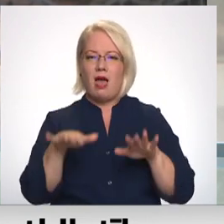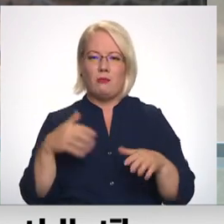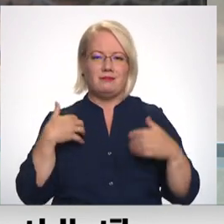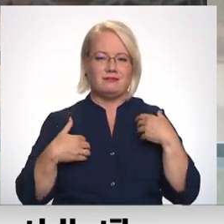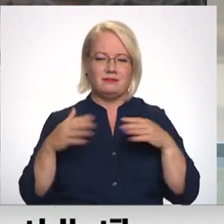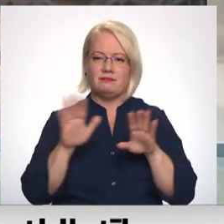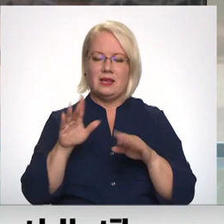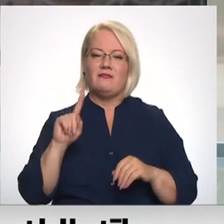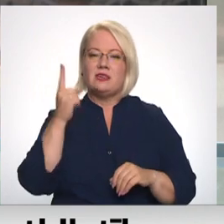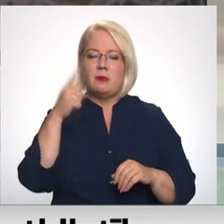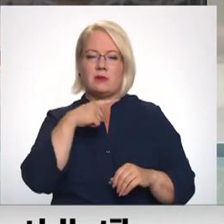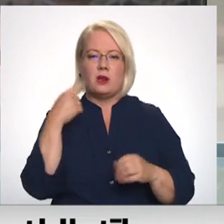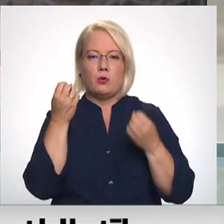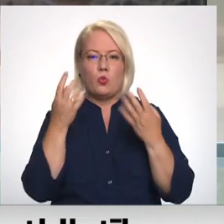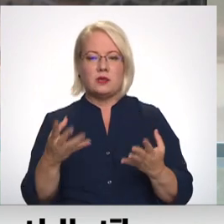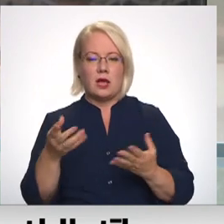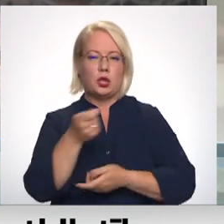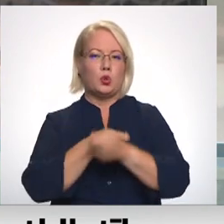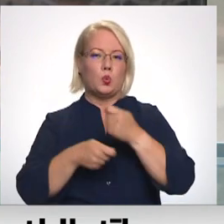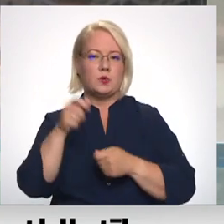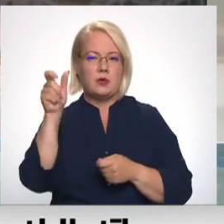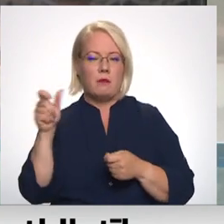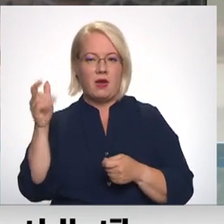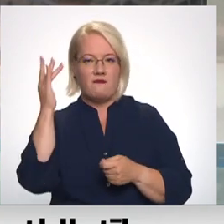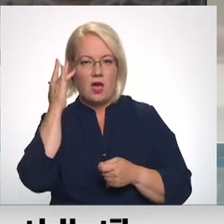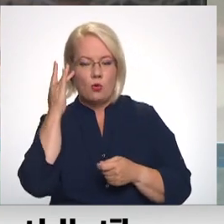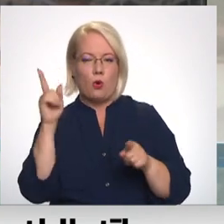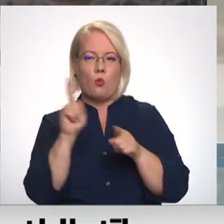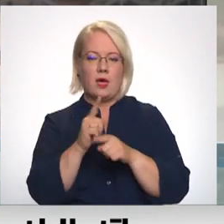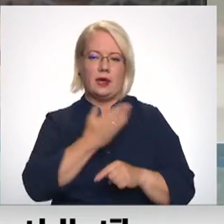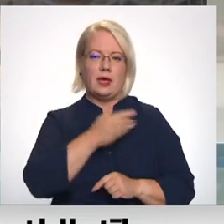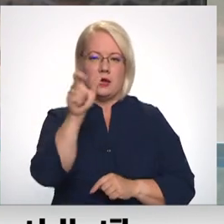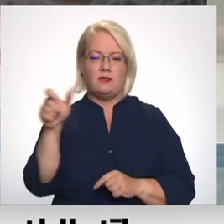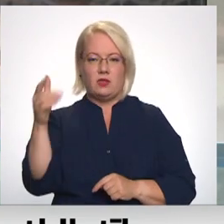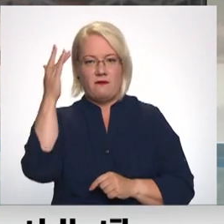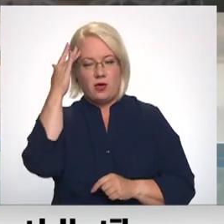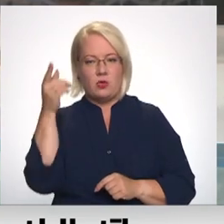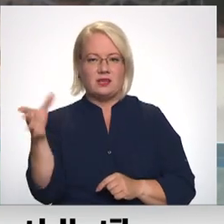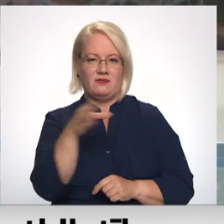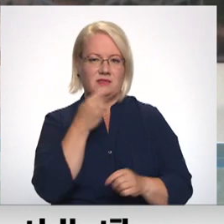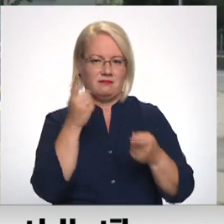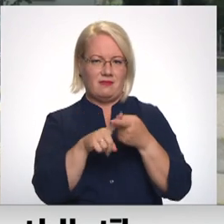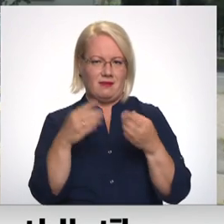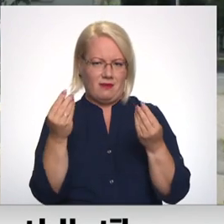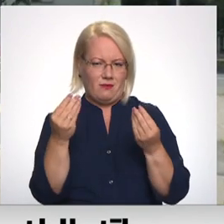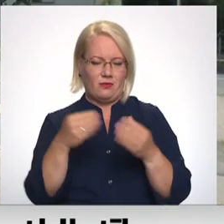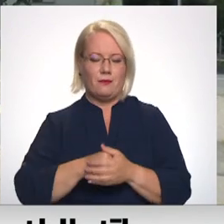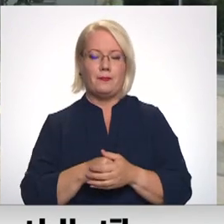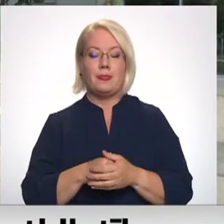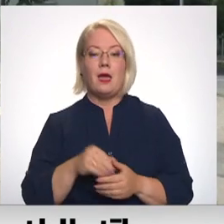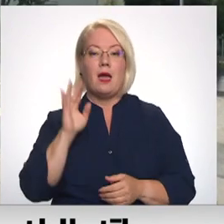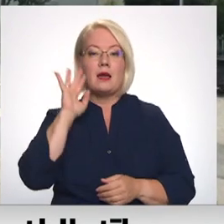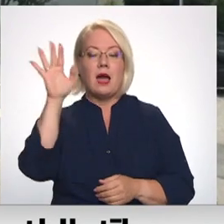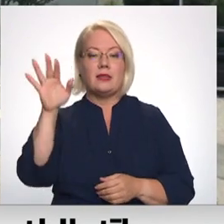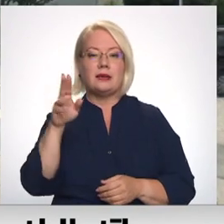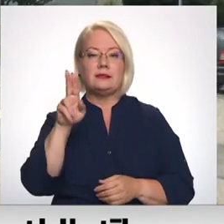noskaidrot iedzīvotāju un uzņēmē viedokli, kam ielas nosaukuma maini saistīta arī ar finansiāliem izdevumiem. Kadreizējā